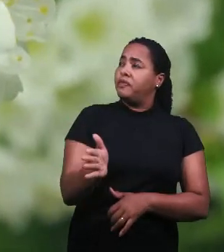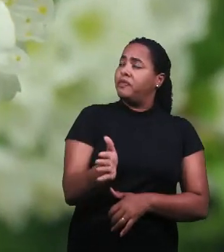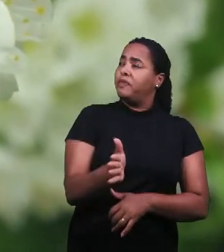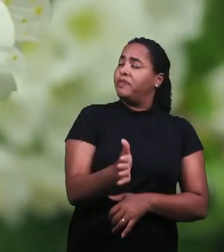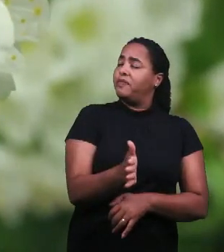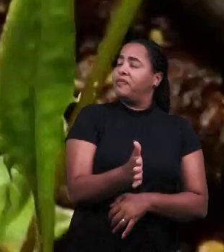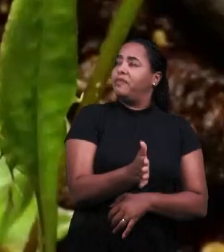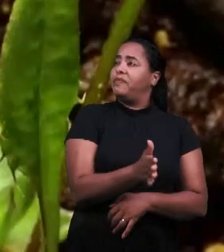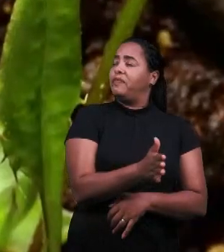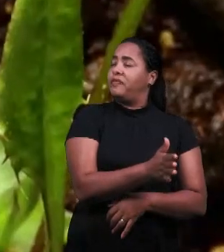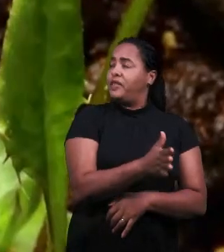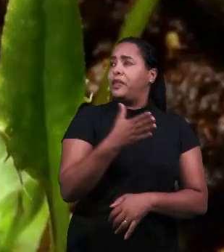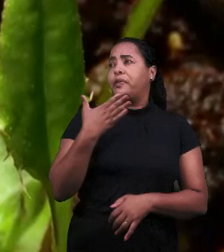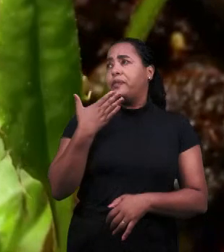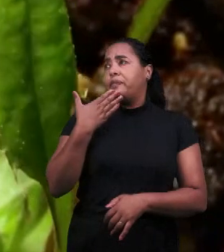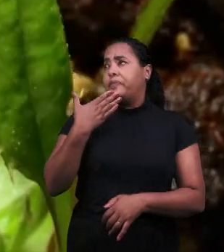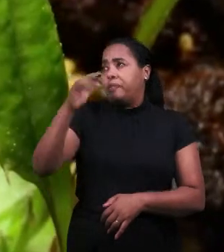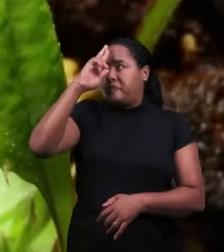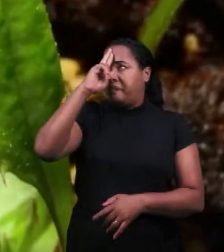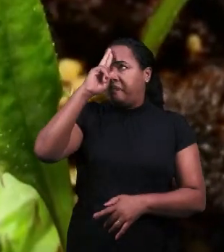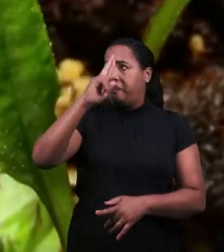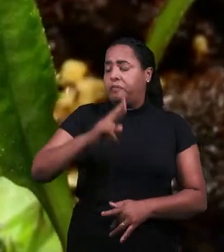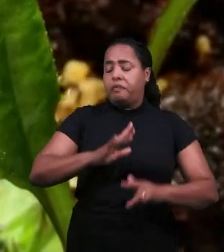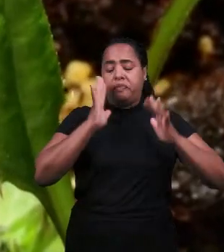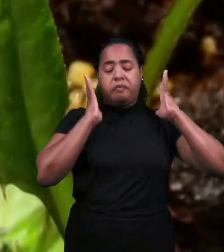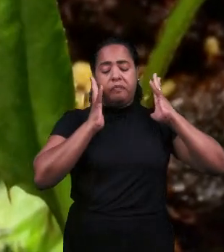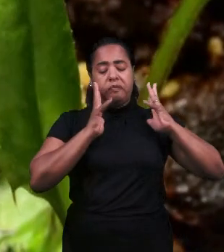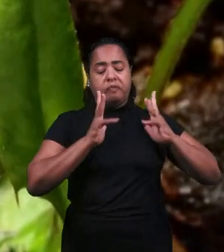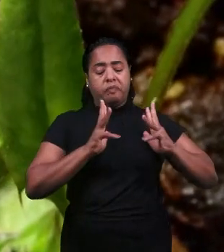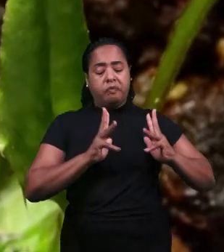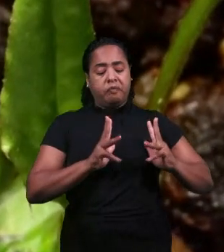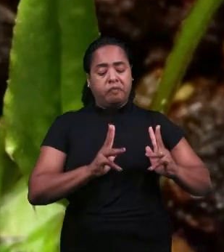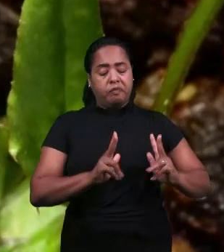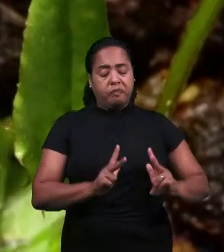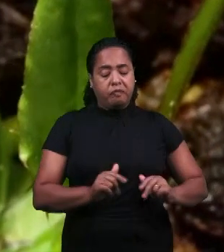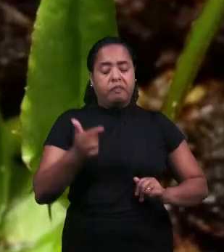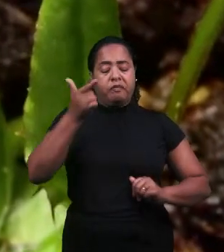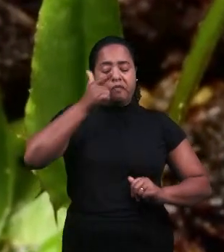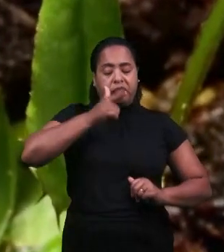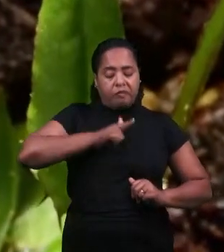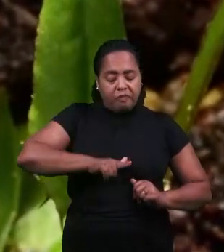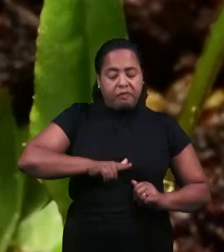приди, восстановить.